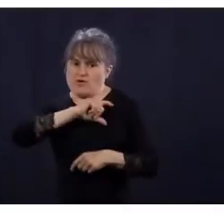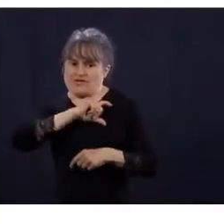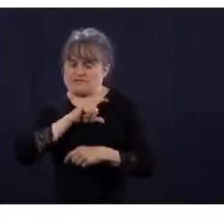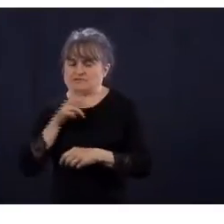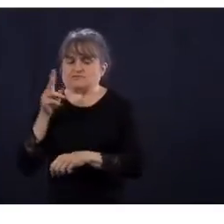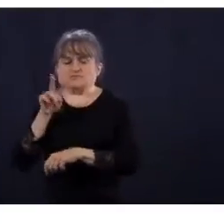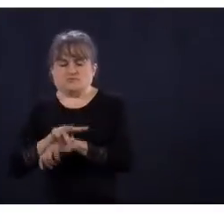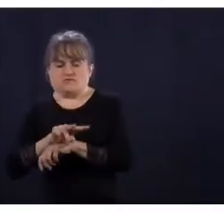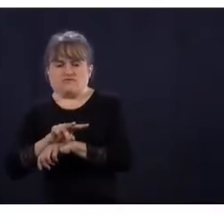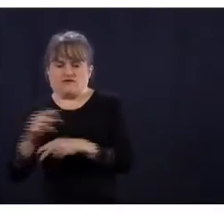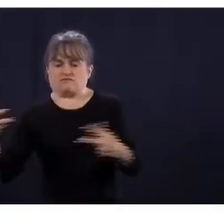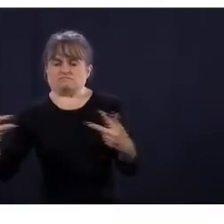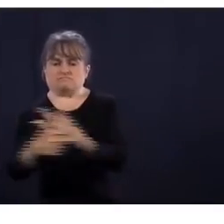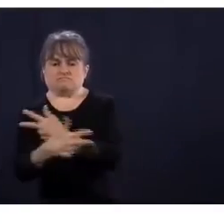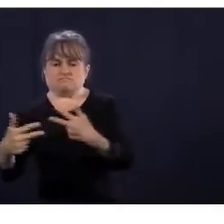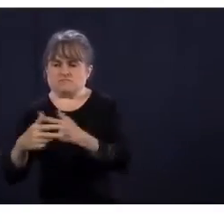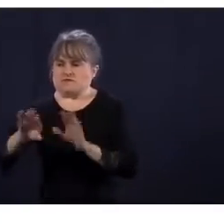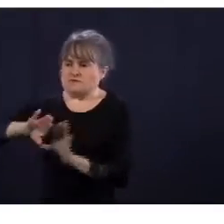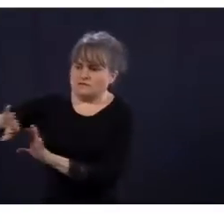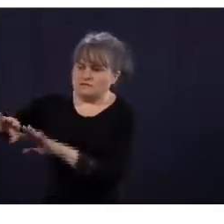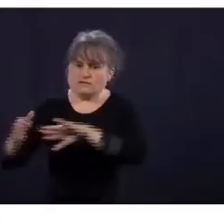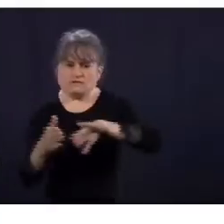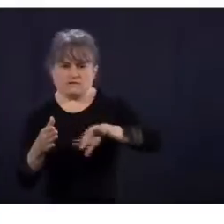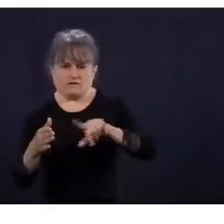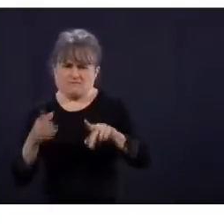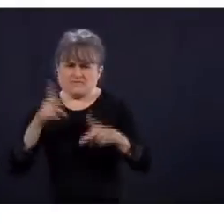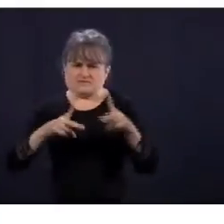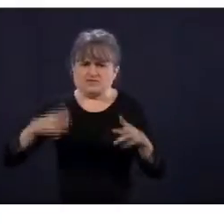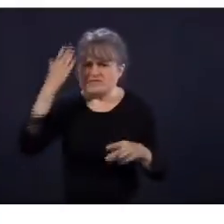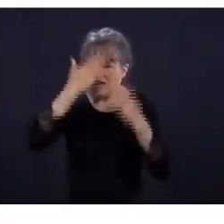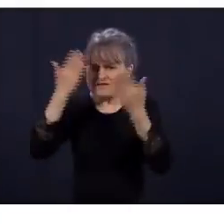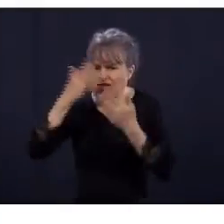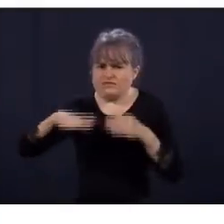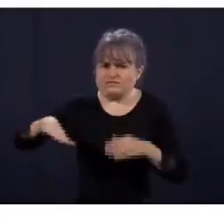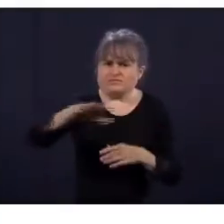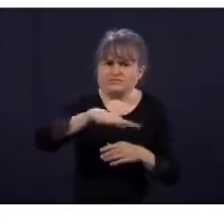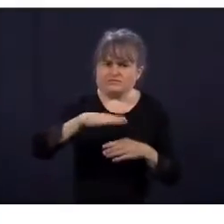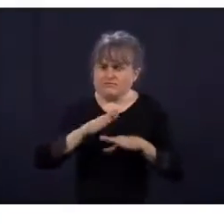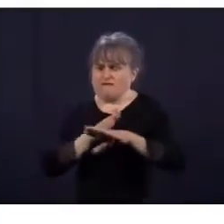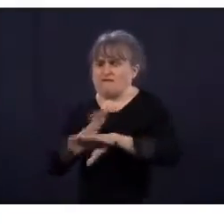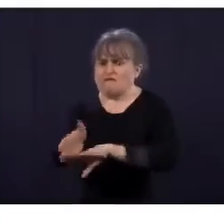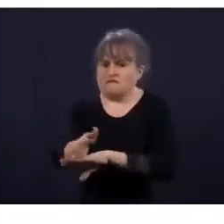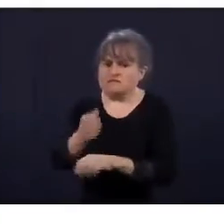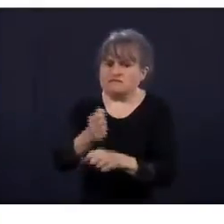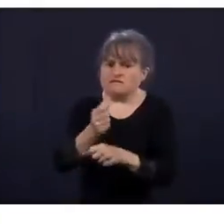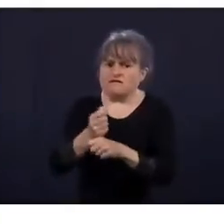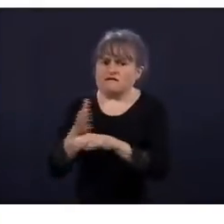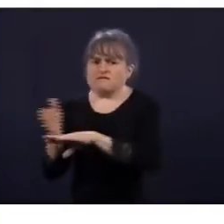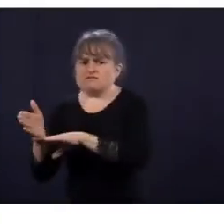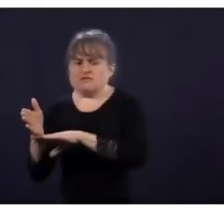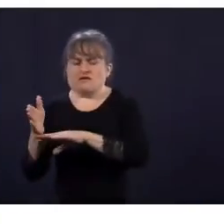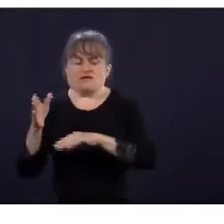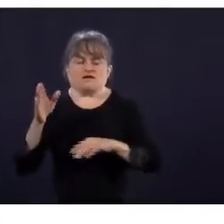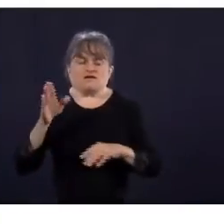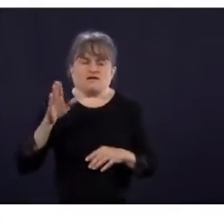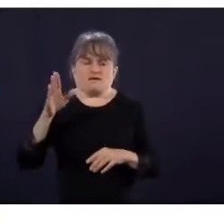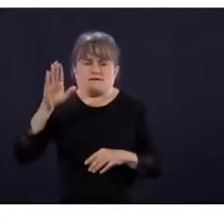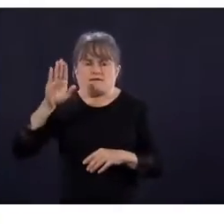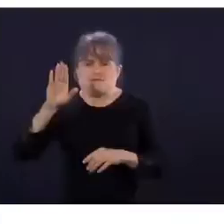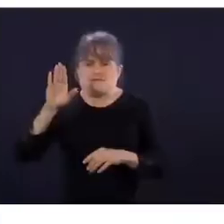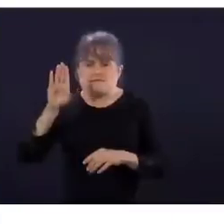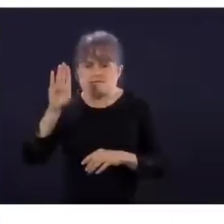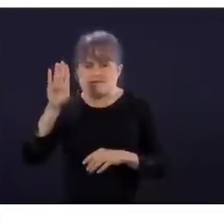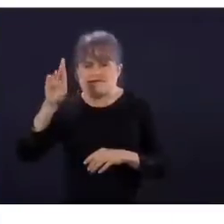de fonctionner, qu'on enlève certaines mesures. Ça va de pair. Par contre, on le dit encore, les